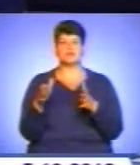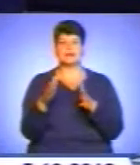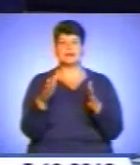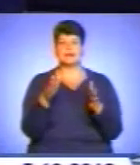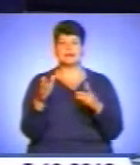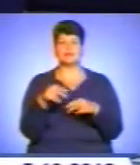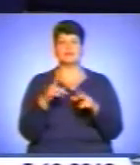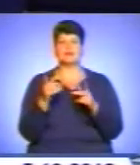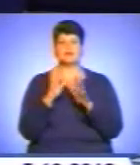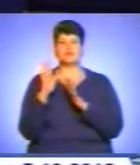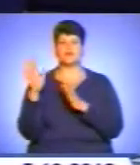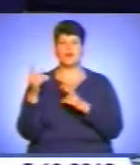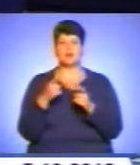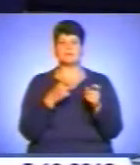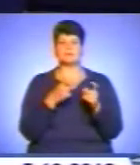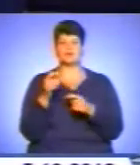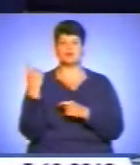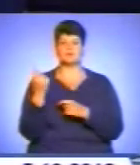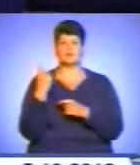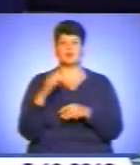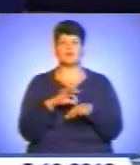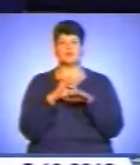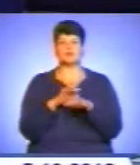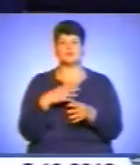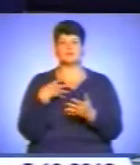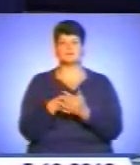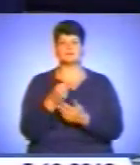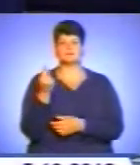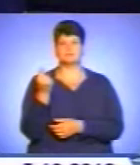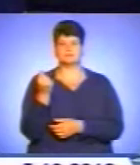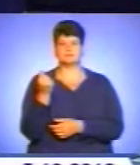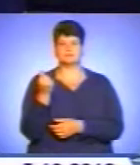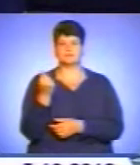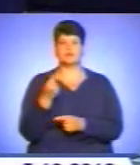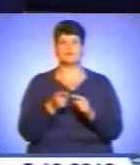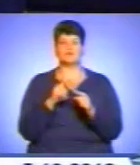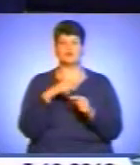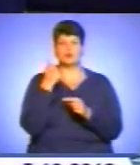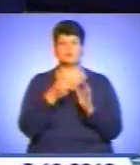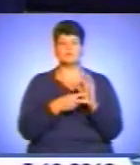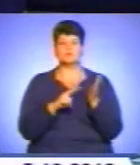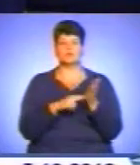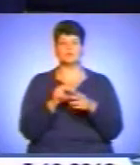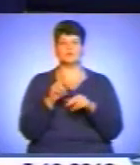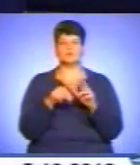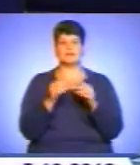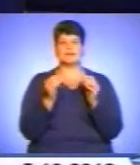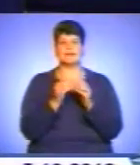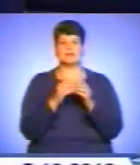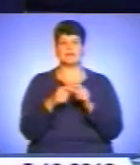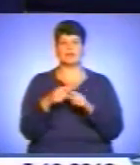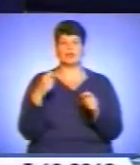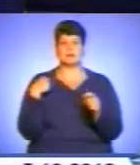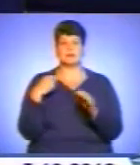управління лісового та мисливського господарства ведуть за власні кошти. Цьогоріч запланували збудувати загалом 10 кілометрів таких